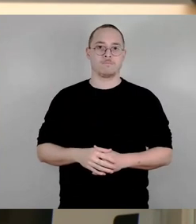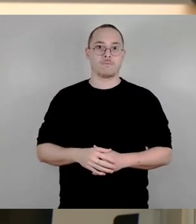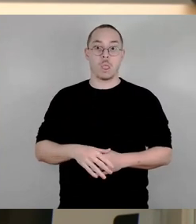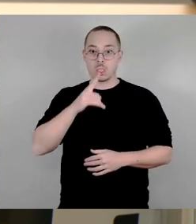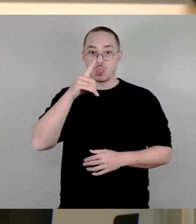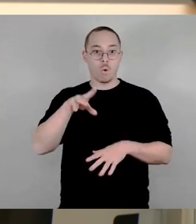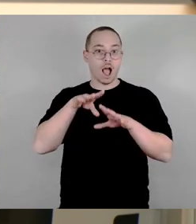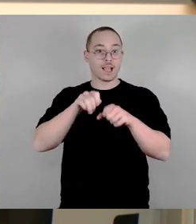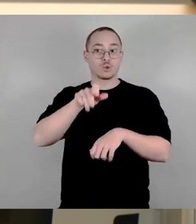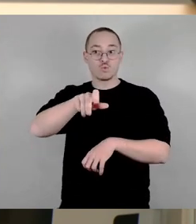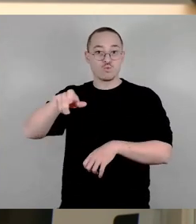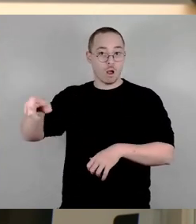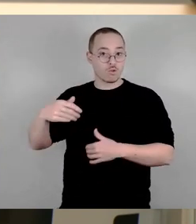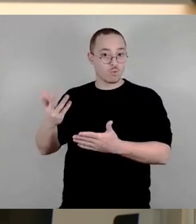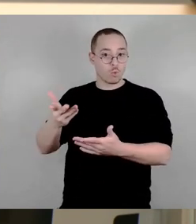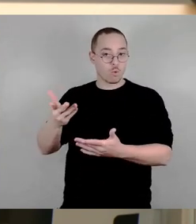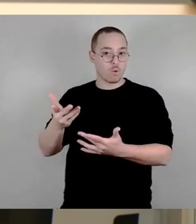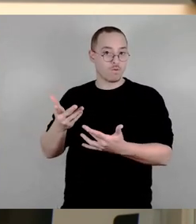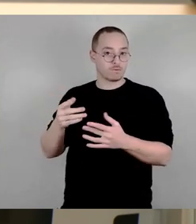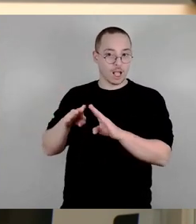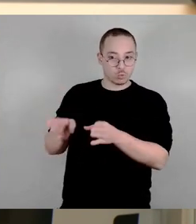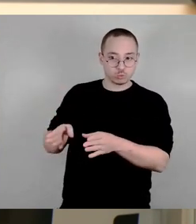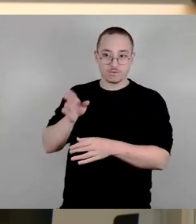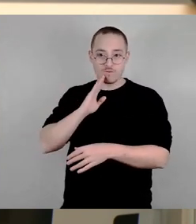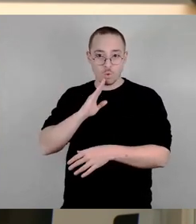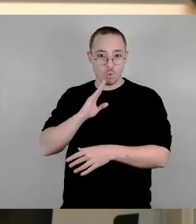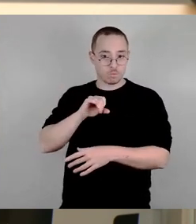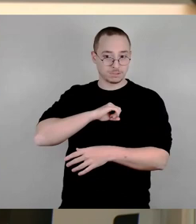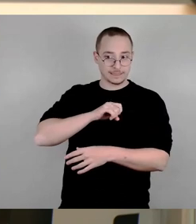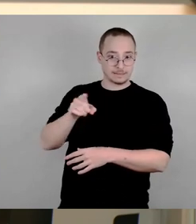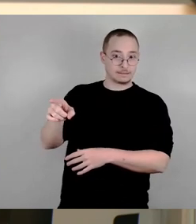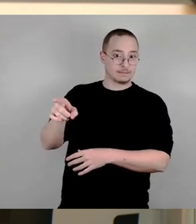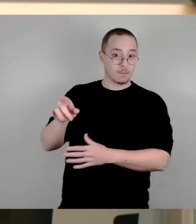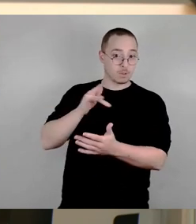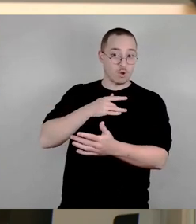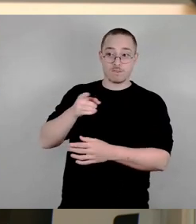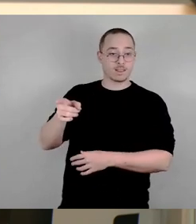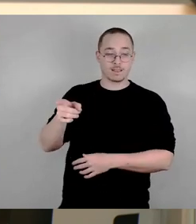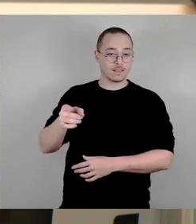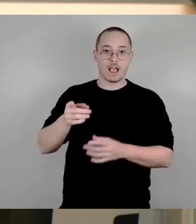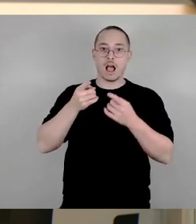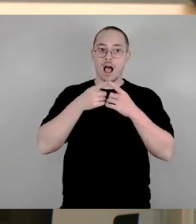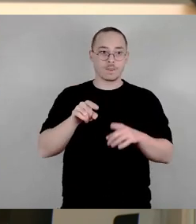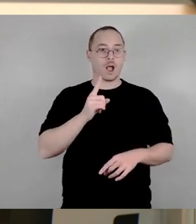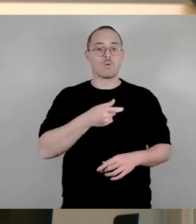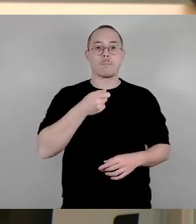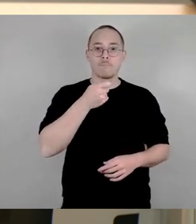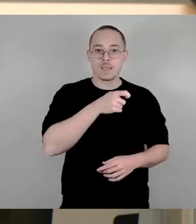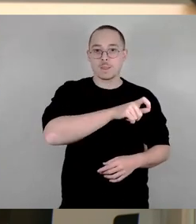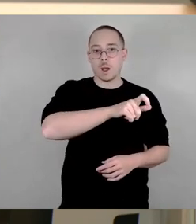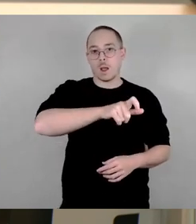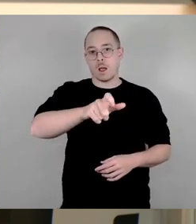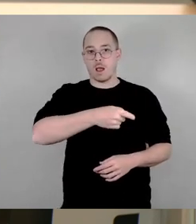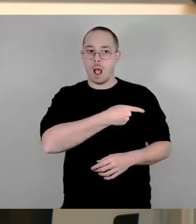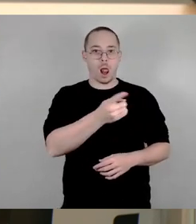Eigenheimen, wären davon betroffen und hätten diese Lasten zu schultern. Nein, auch alle Mieterinnen und Mieter, und das ist viel zu